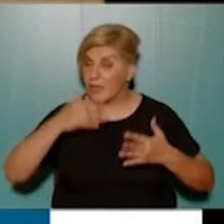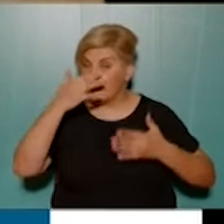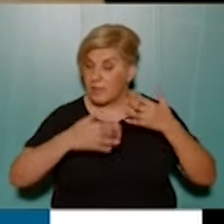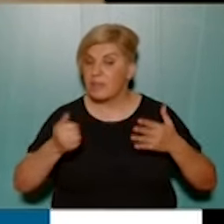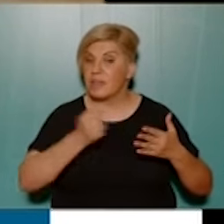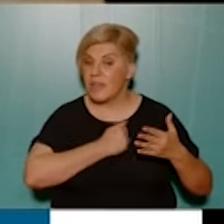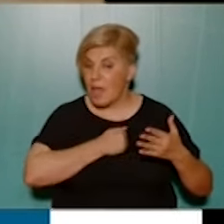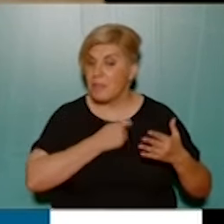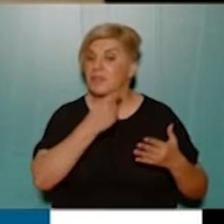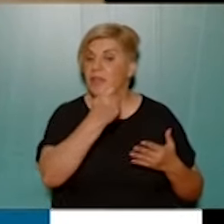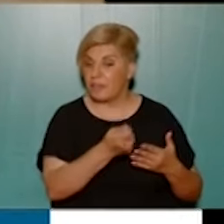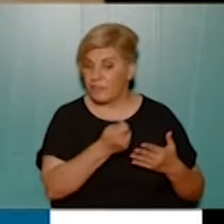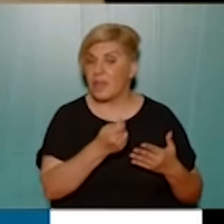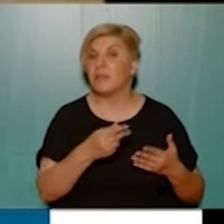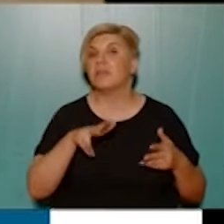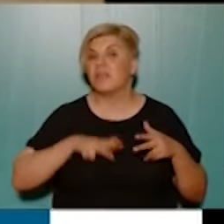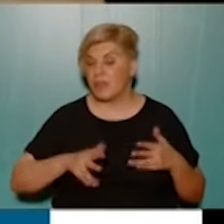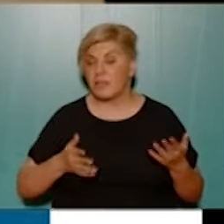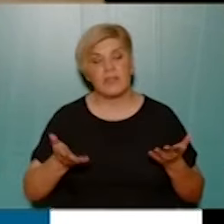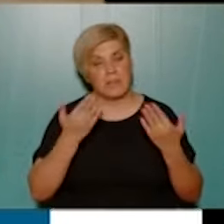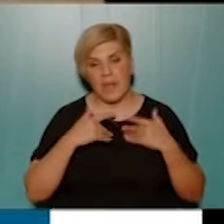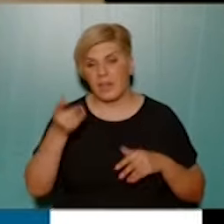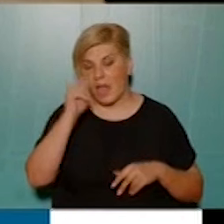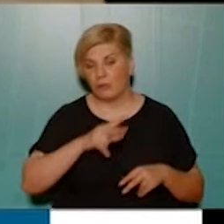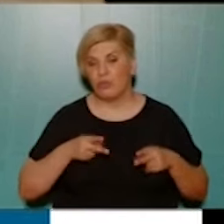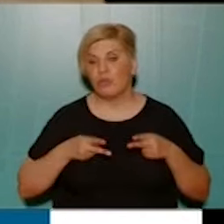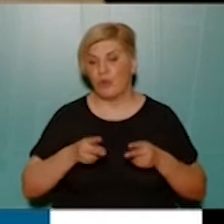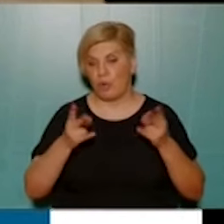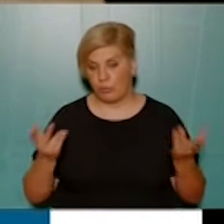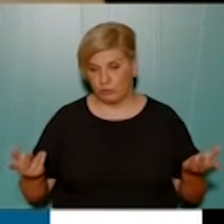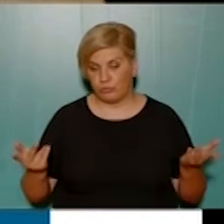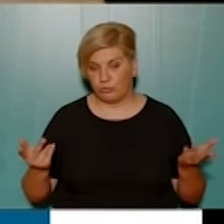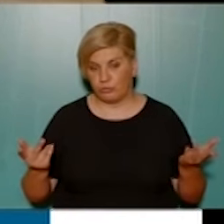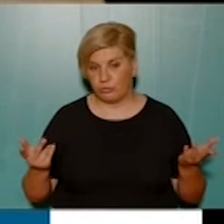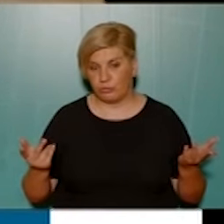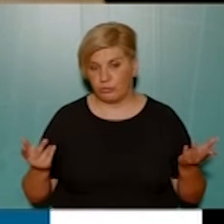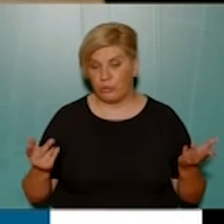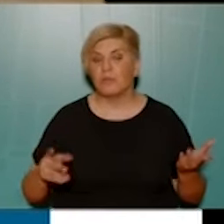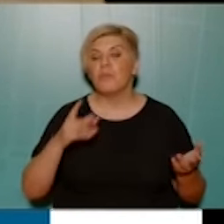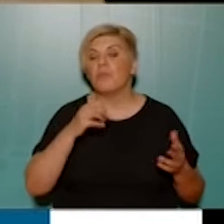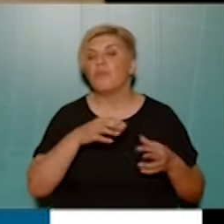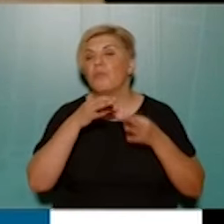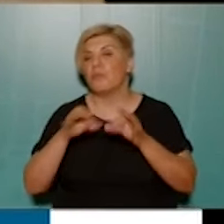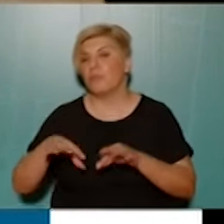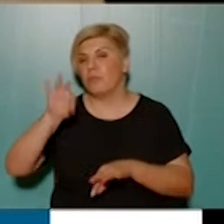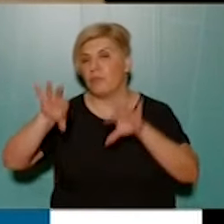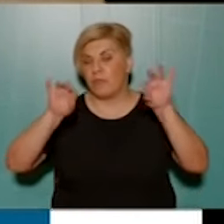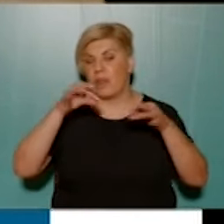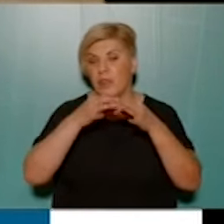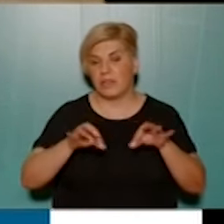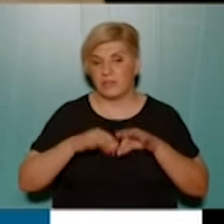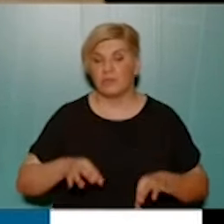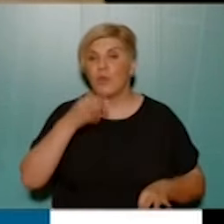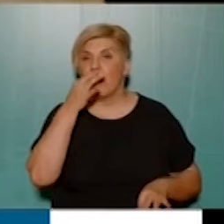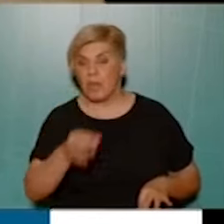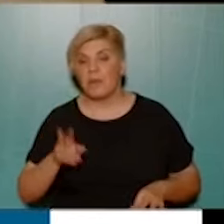δικά μας λεφτά στην ουσία, από την κυβέρνηση, δεν υπάρχει άλλος δρόμος. Αλλιώς θα είναι μεμονωμένες λύσεις. Το λέμε